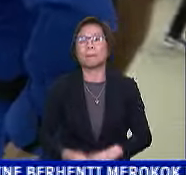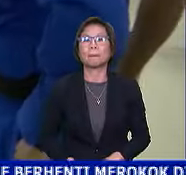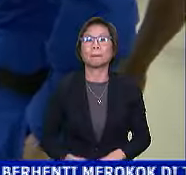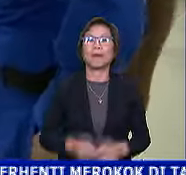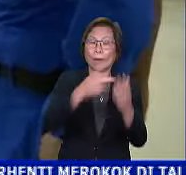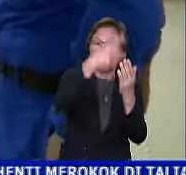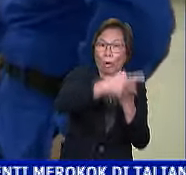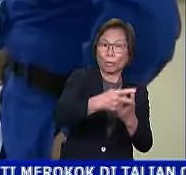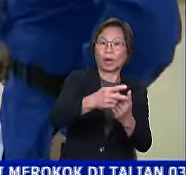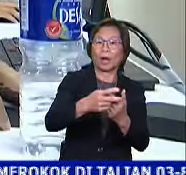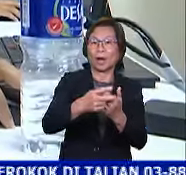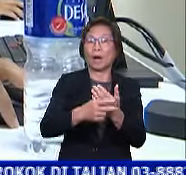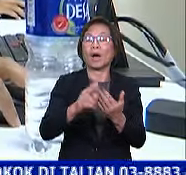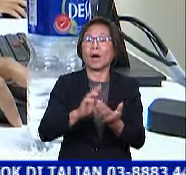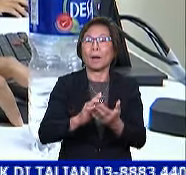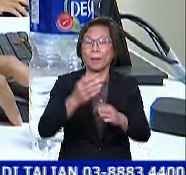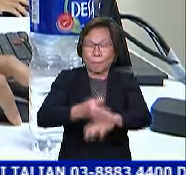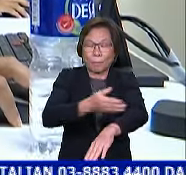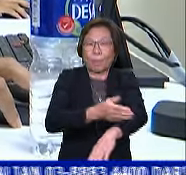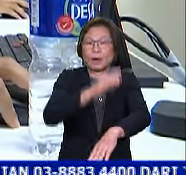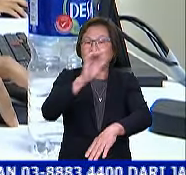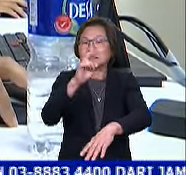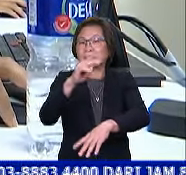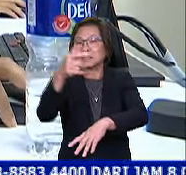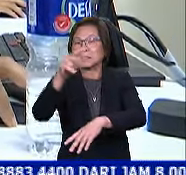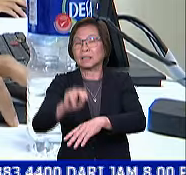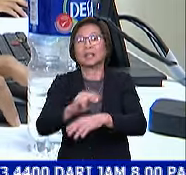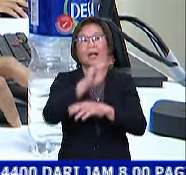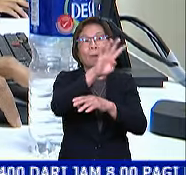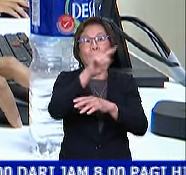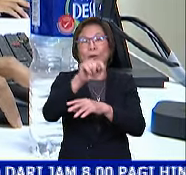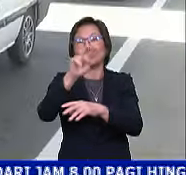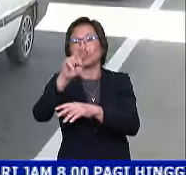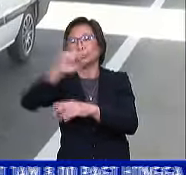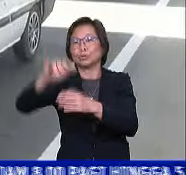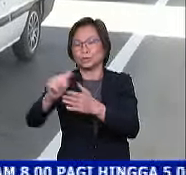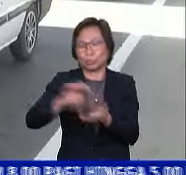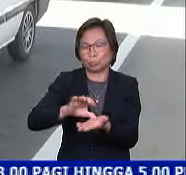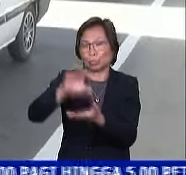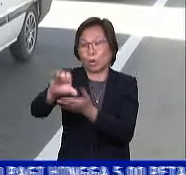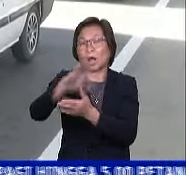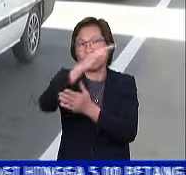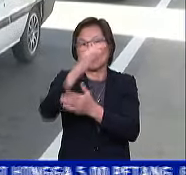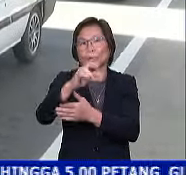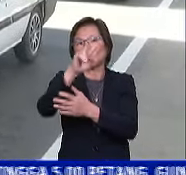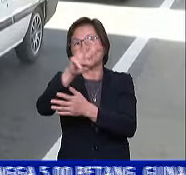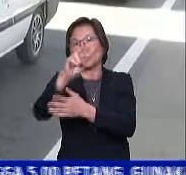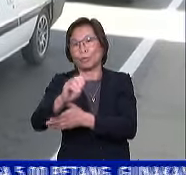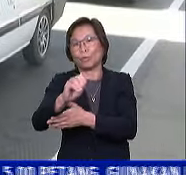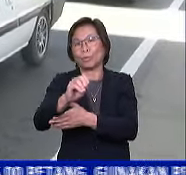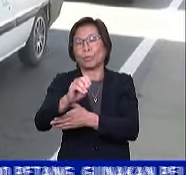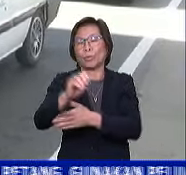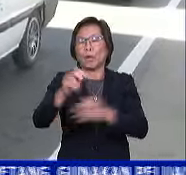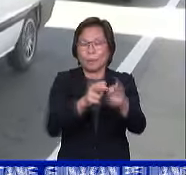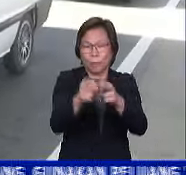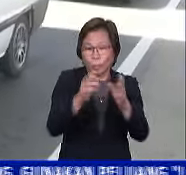Manakala inisiatif pemulihan jendana telah menyalurkan 4.22 juta ringgit grant kepada 520 penggiat